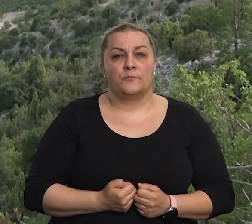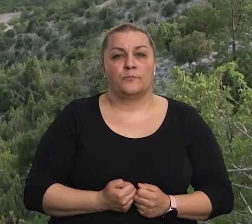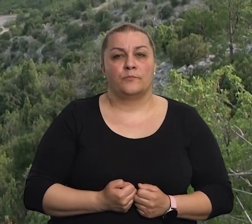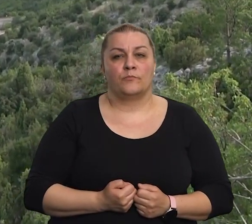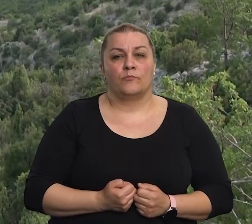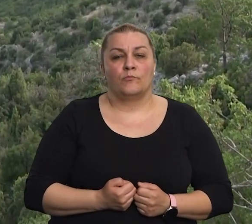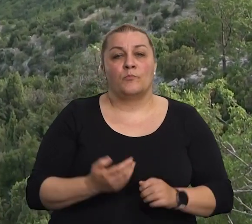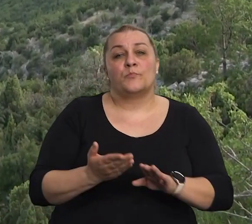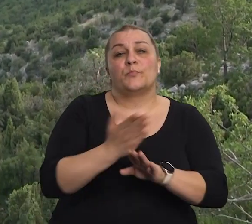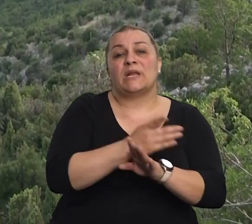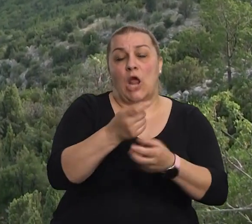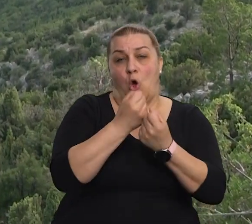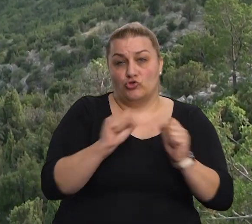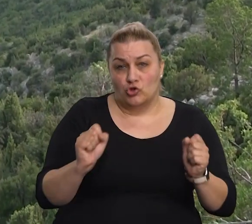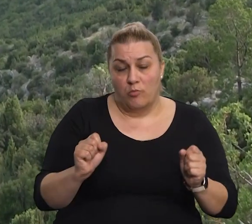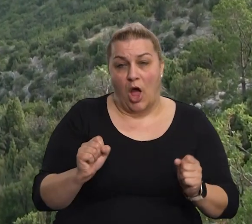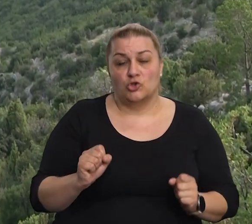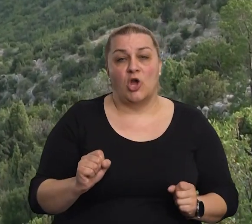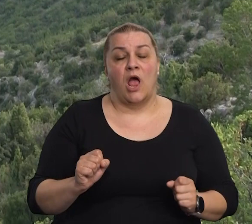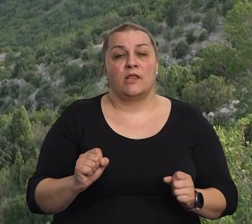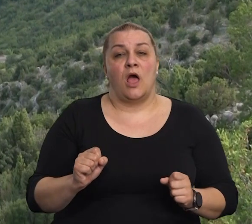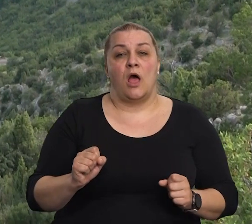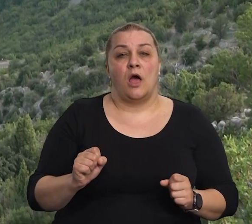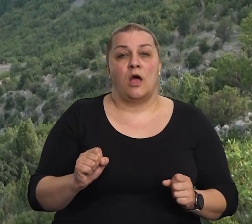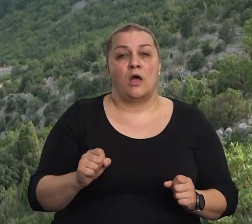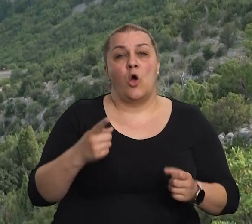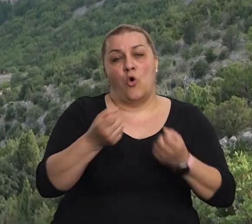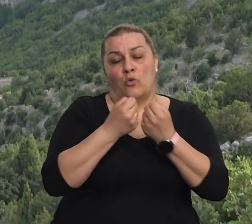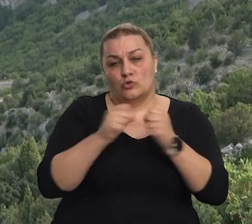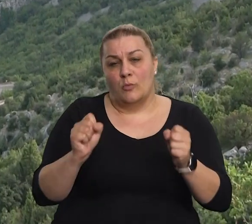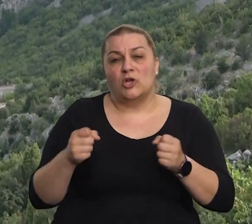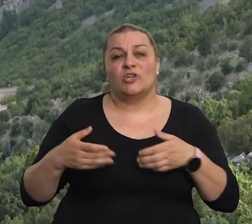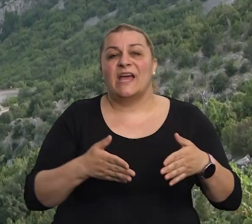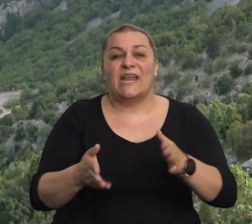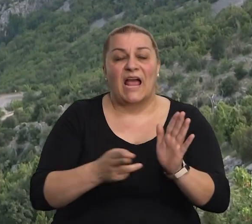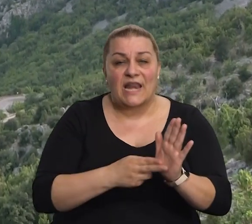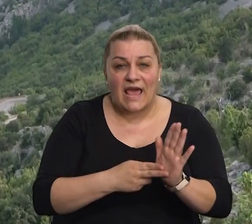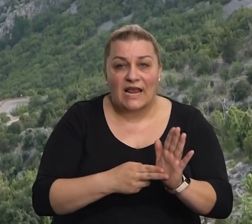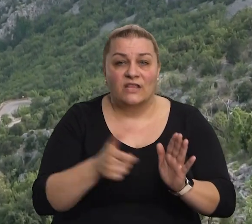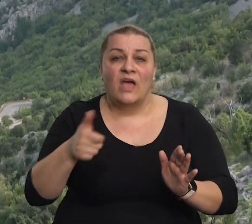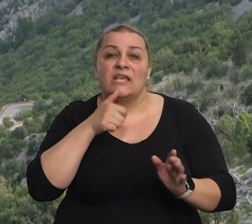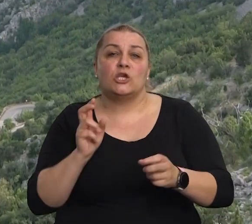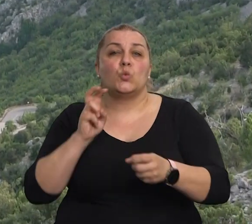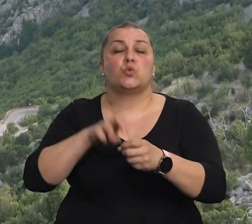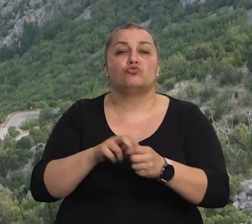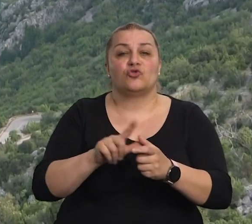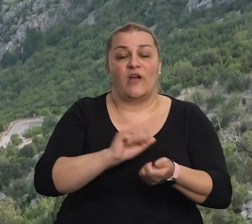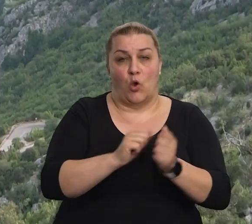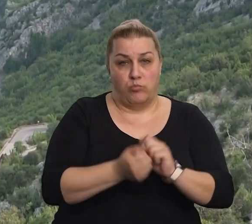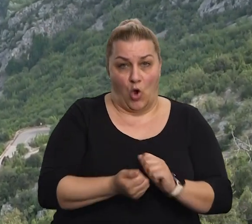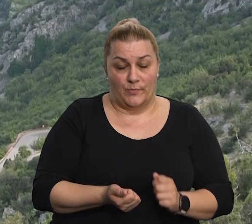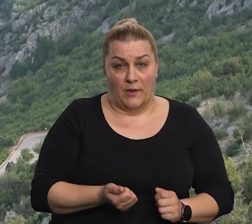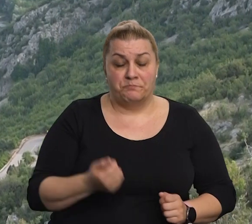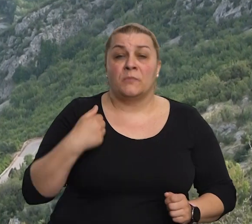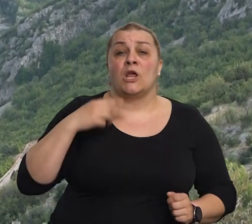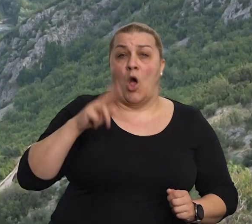otpriliku same oslobađane, tada forsiranje same rijeke Neretve i direktno ključivanje u borbe. Mogu